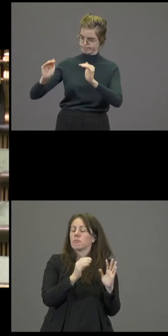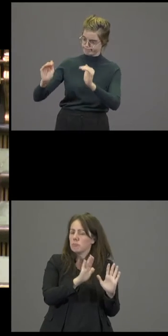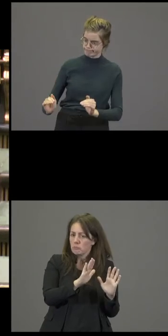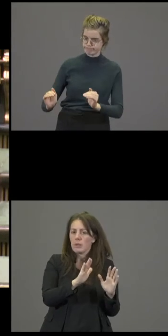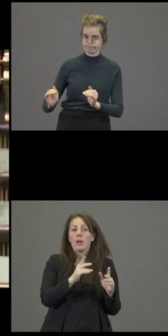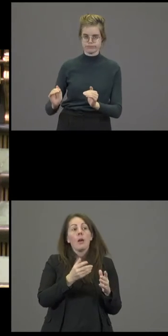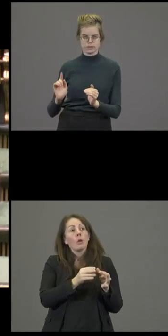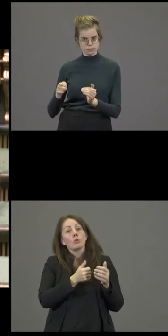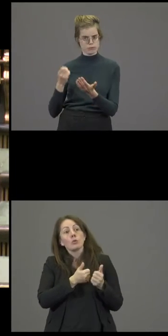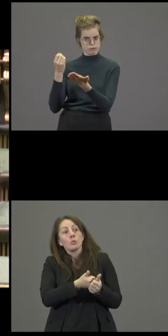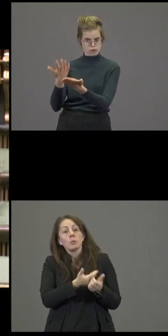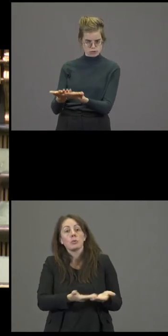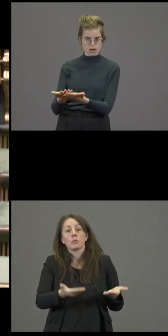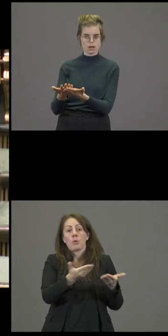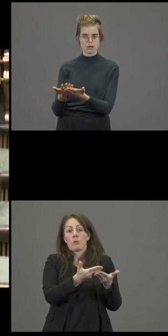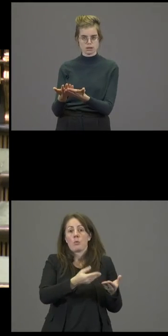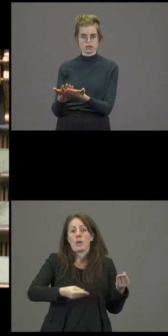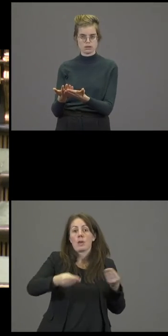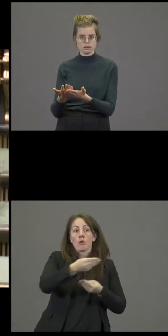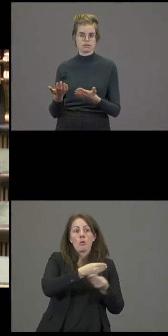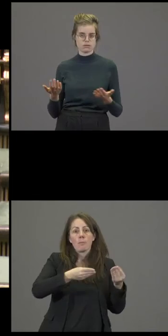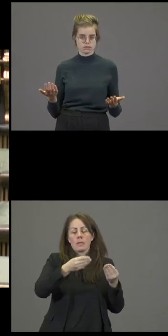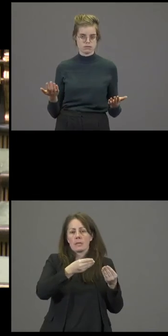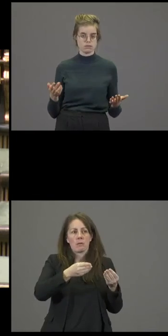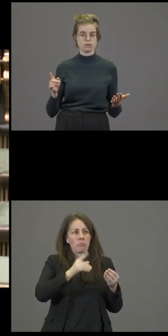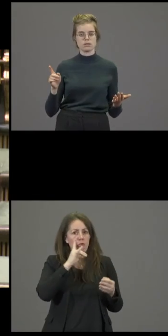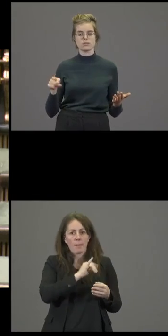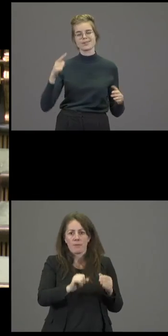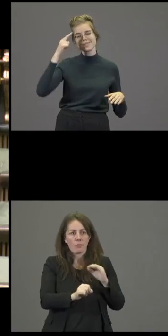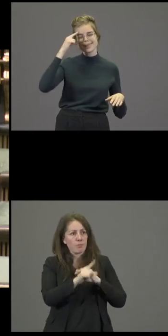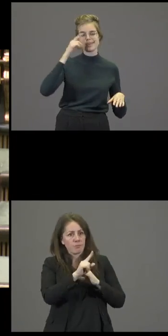économiques et financières inédites de cette flambée des prix pour les ménages et pour les familles. Je vous remercie.